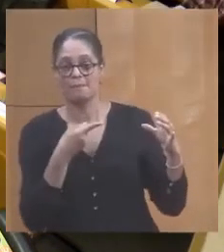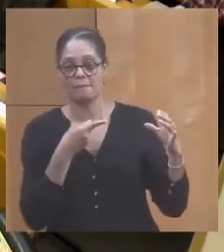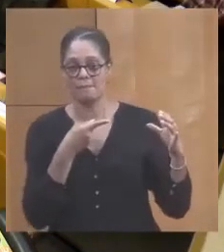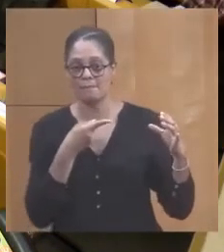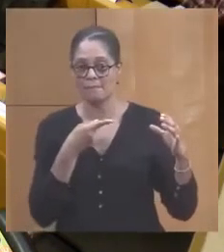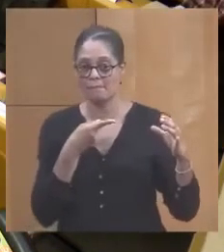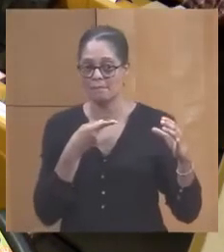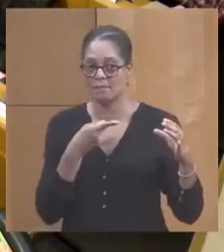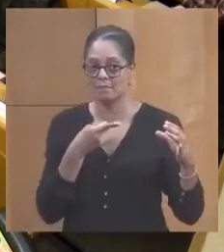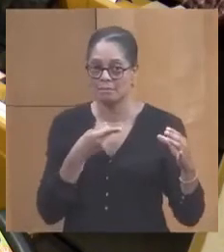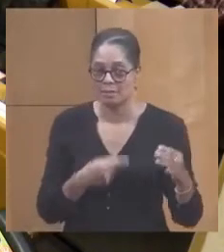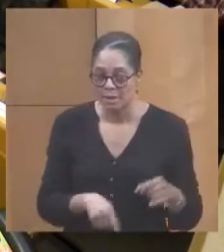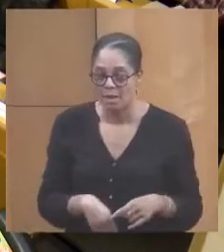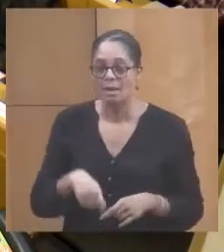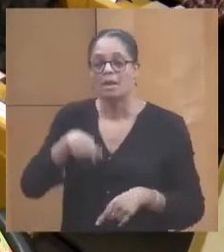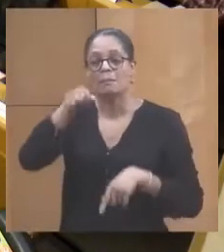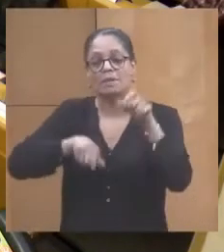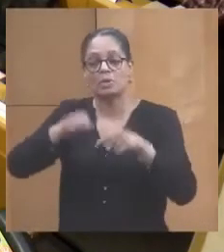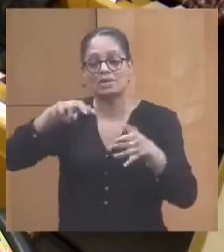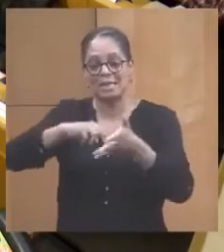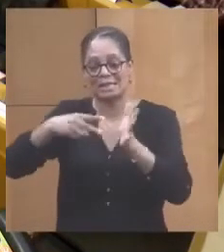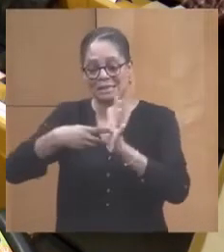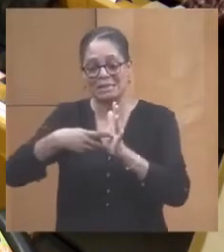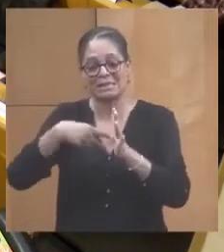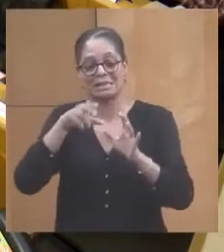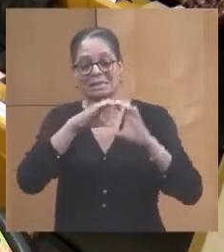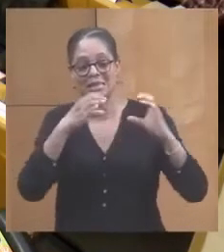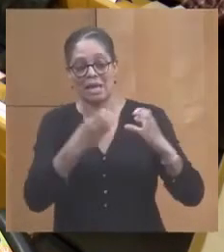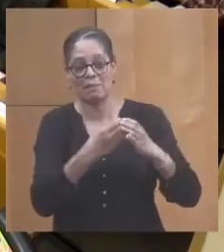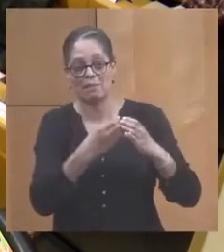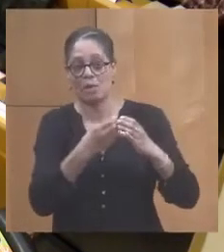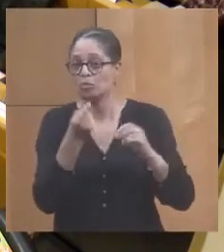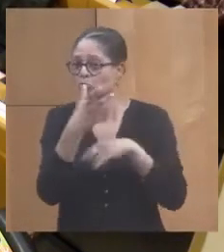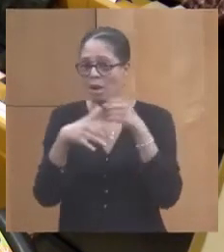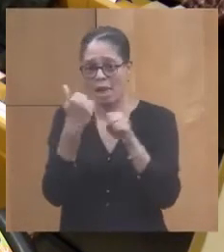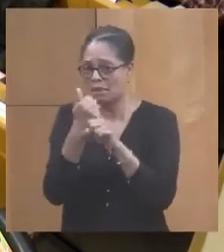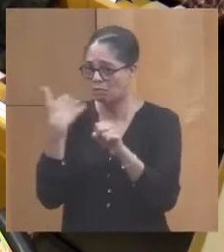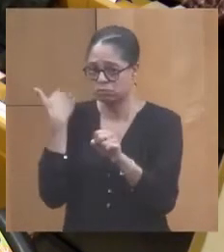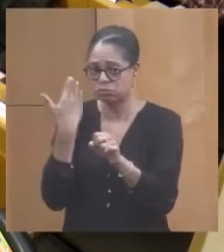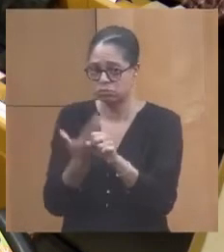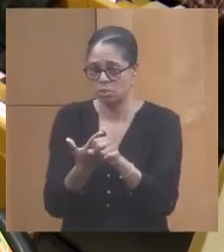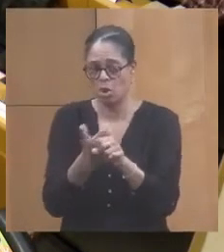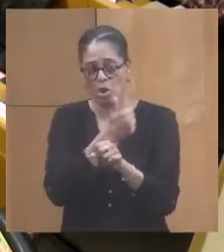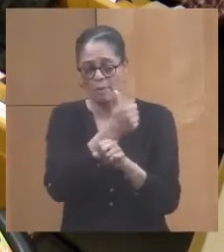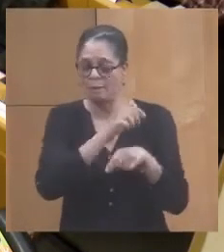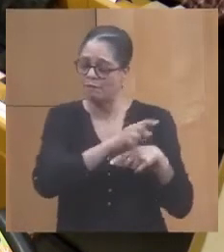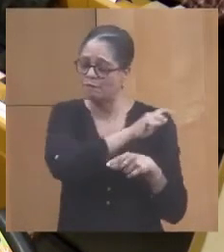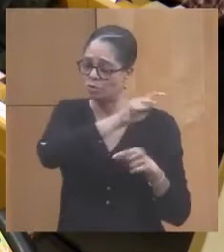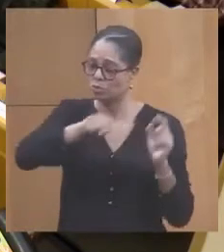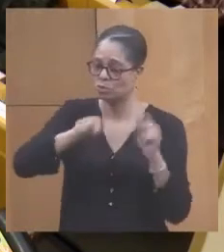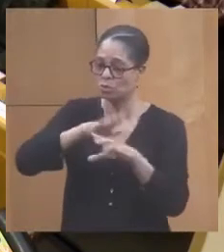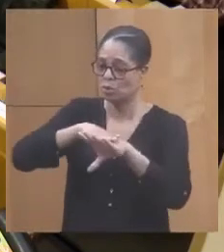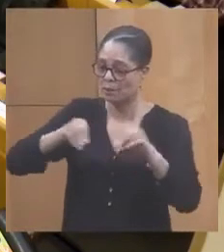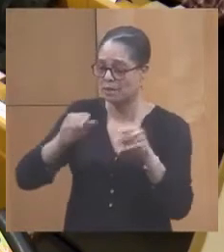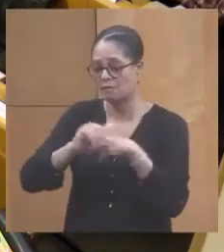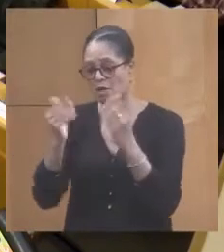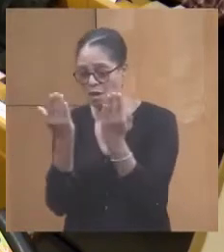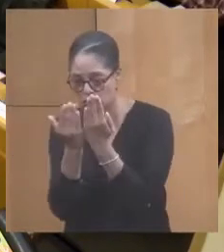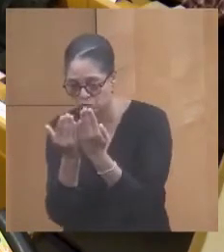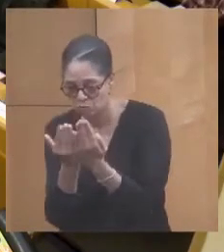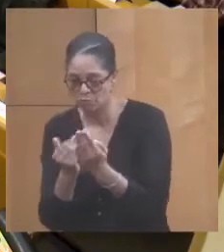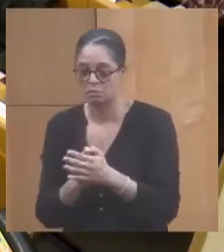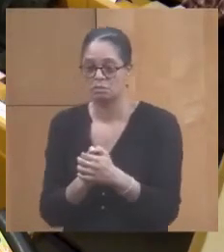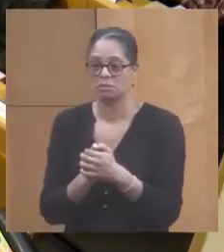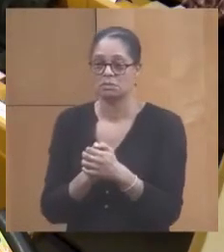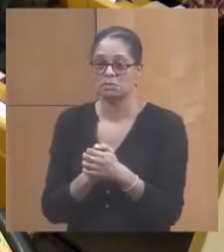Martinique. Les techniciens de la CTM, depuis un certain nombre d'années, sont venus faire des études, ont